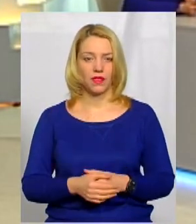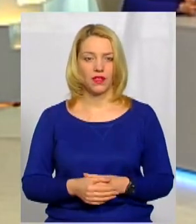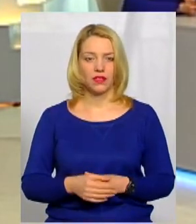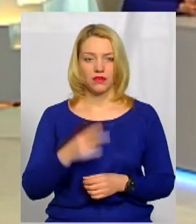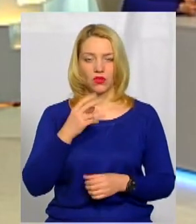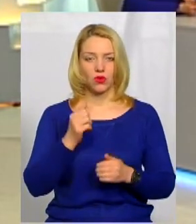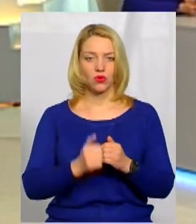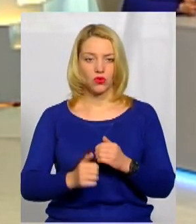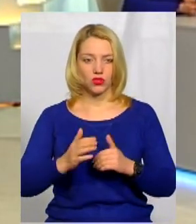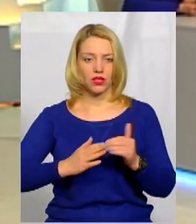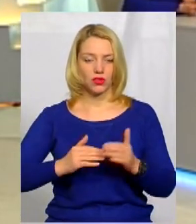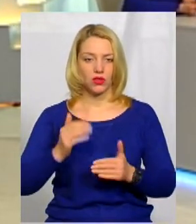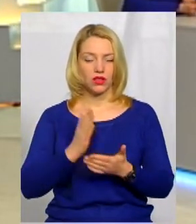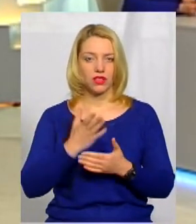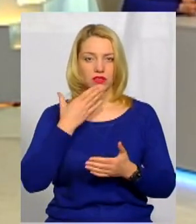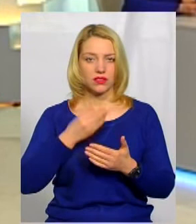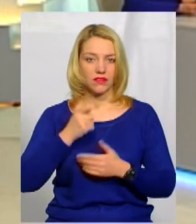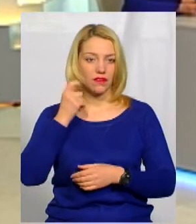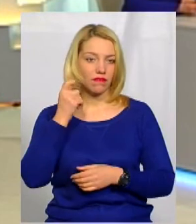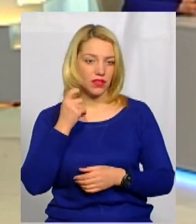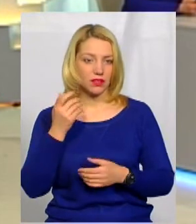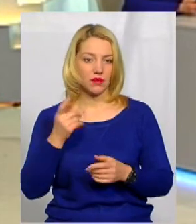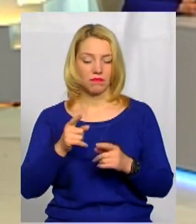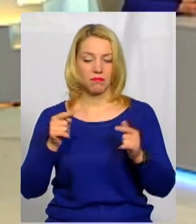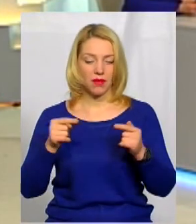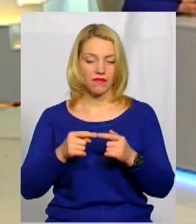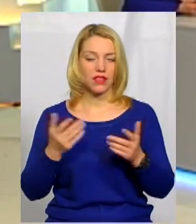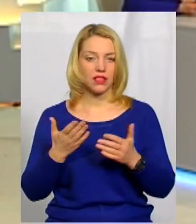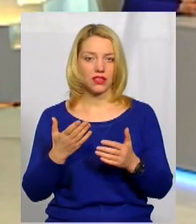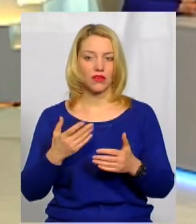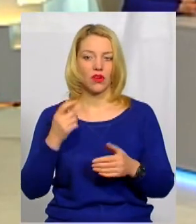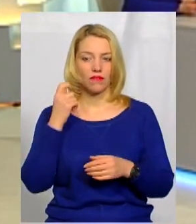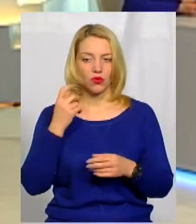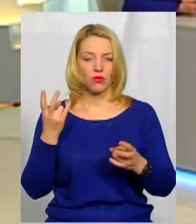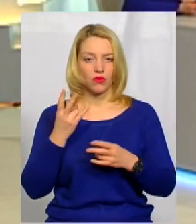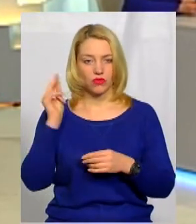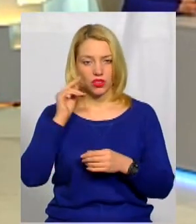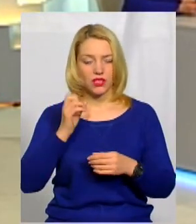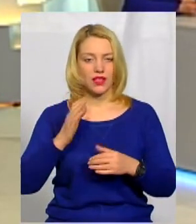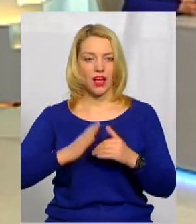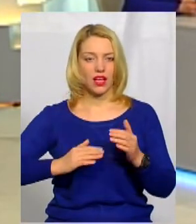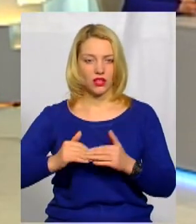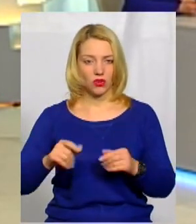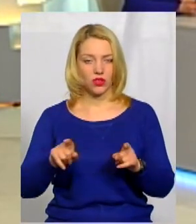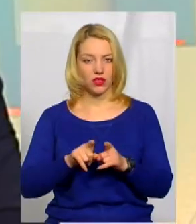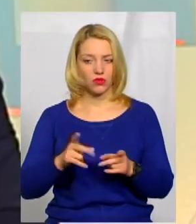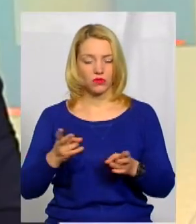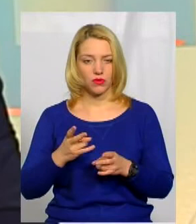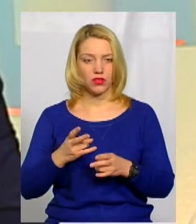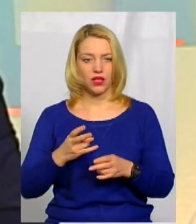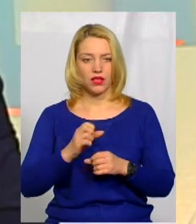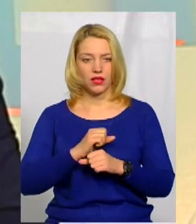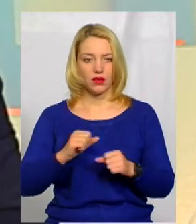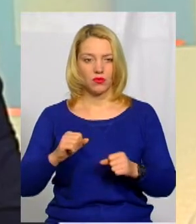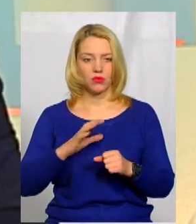дивіться, до кожної категорії є свій вік певний, з якого періоду вони мають право вчитися на дану категорію. Також немає бути